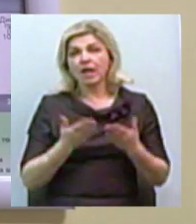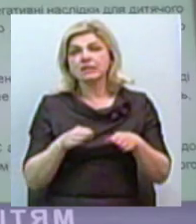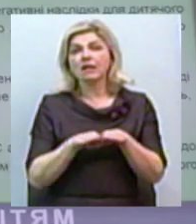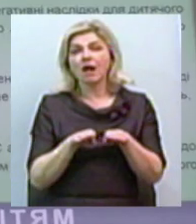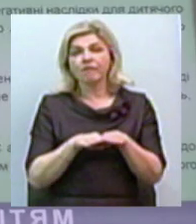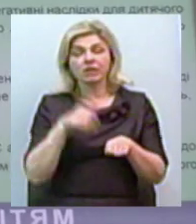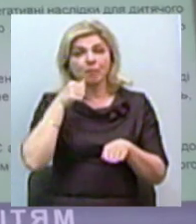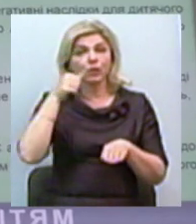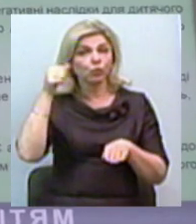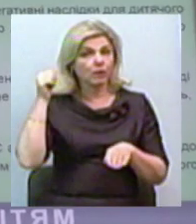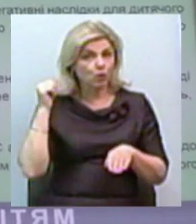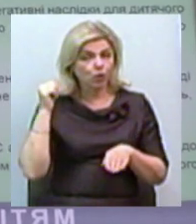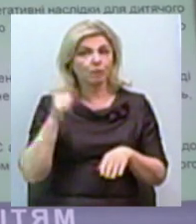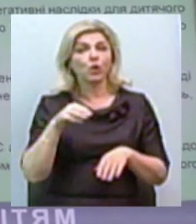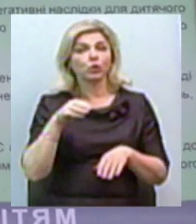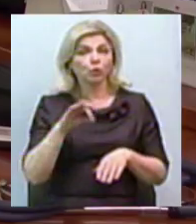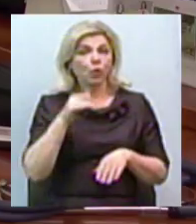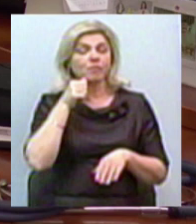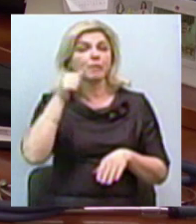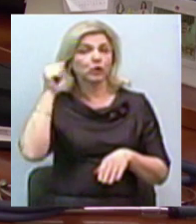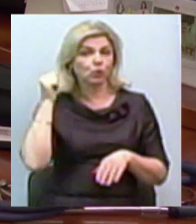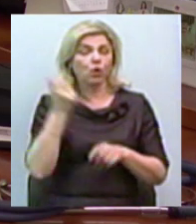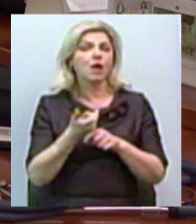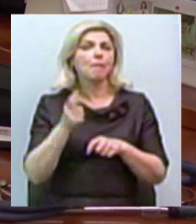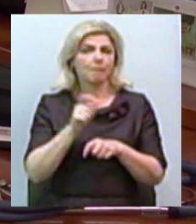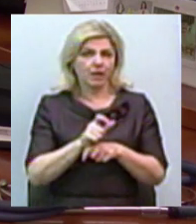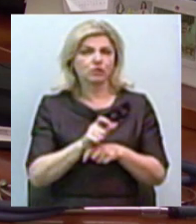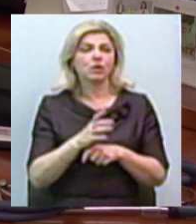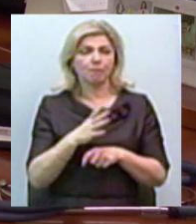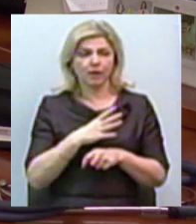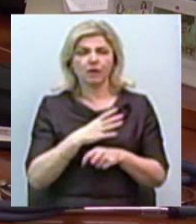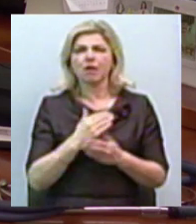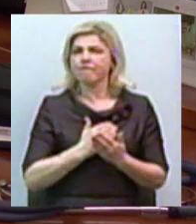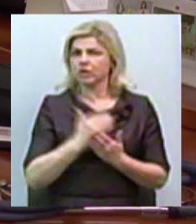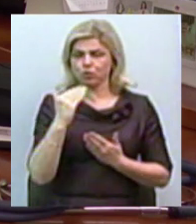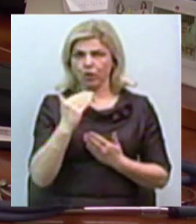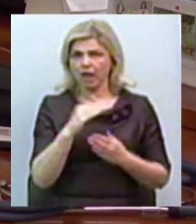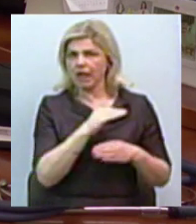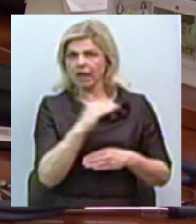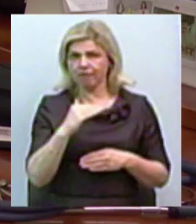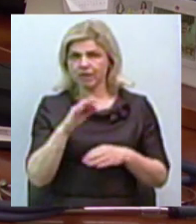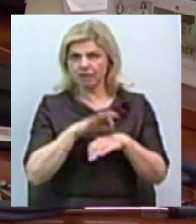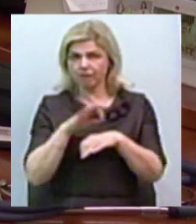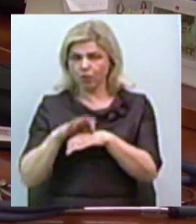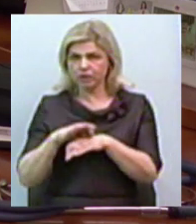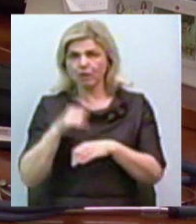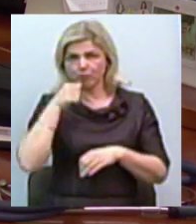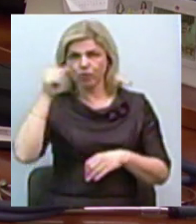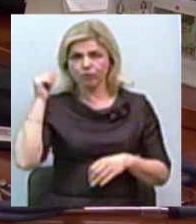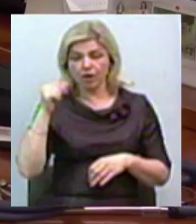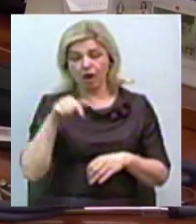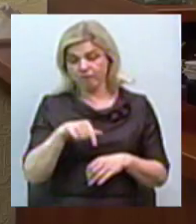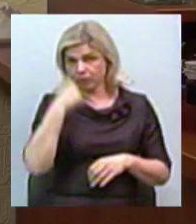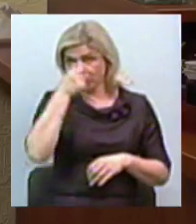минулим роком, то в минулому році більш стрімкий був рівень захворюваності. В цьому якось не спостерігається такого.